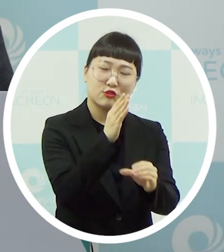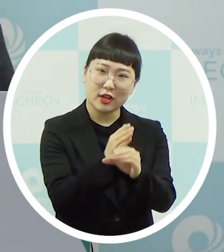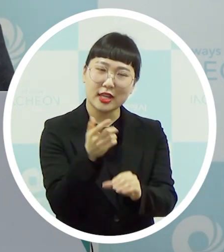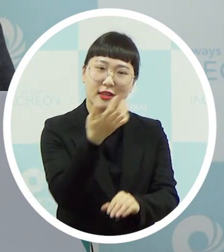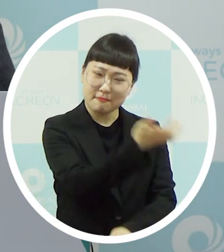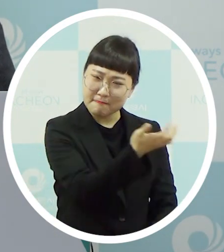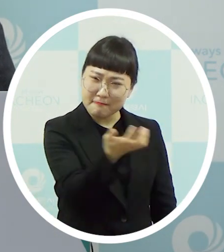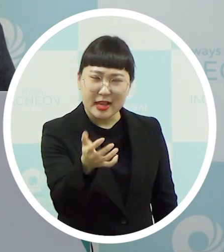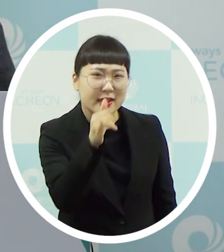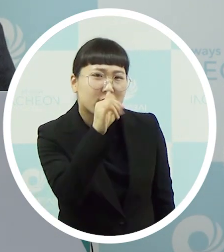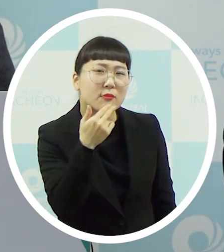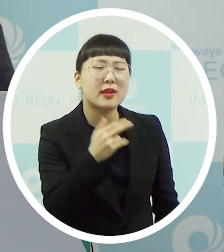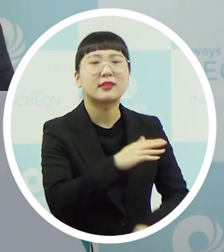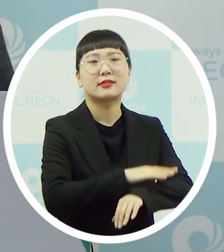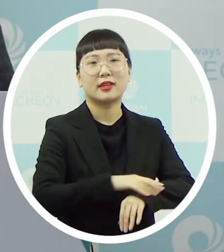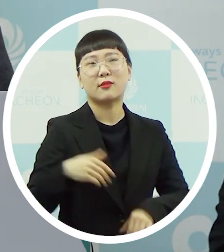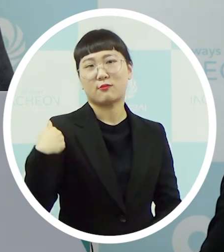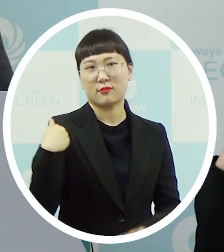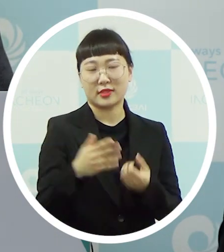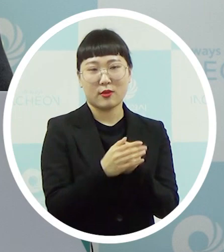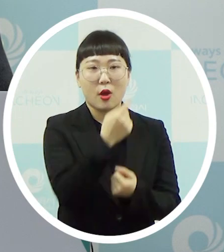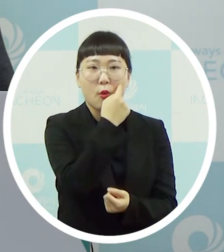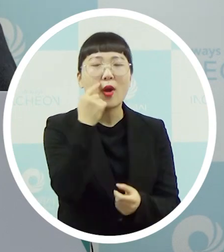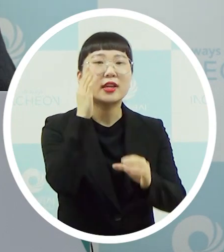여부는 저희가 꼭 확인할 예정입니다.